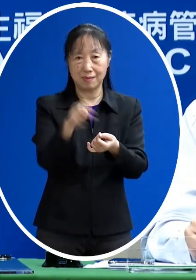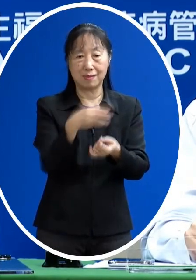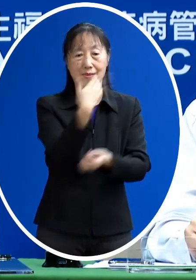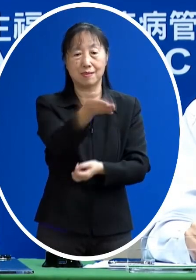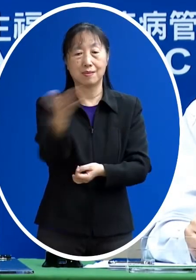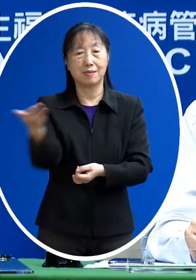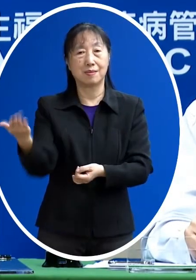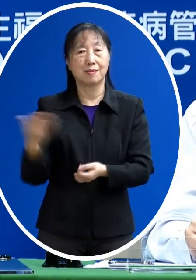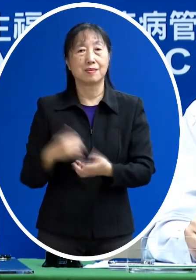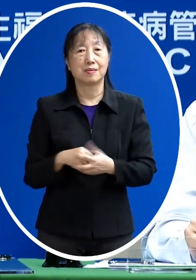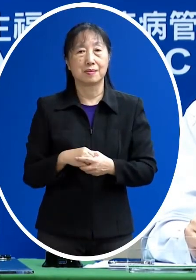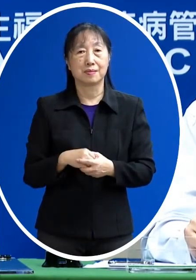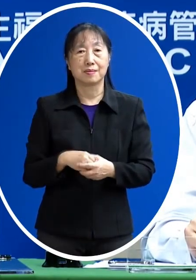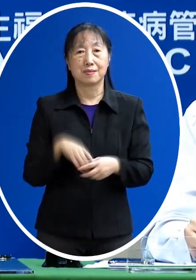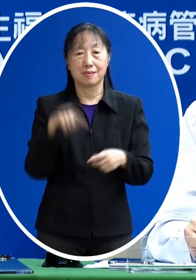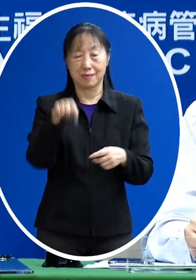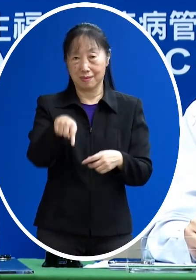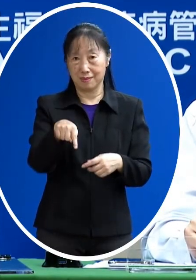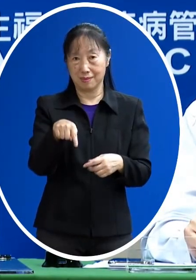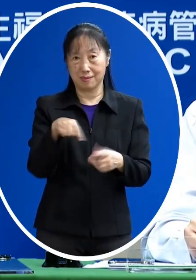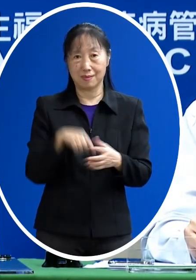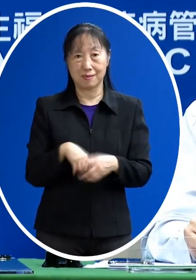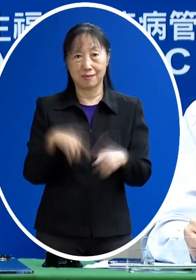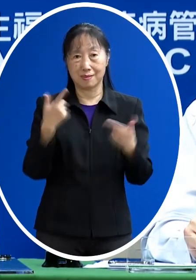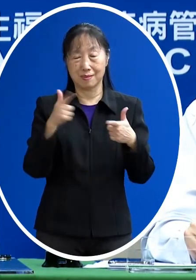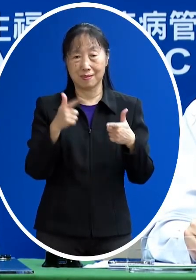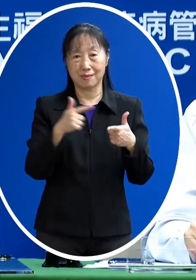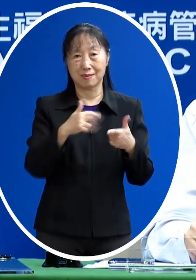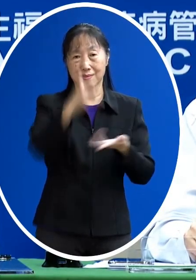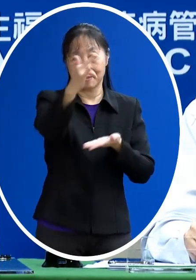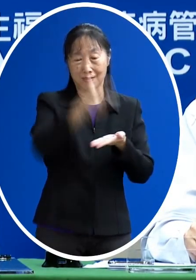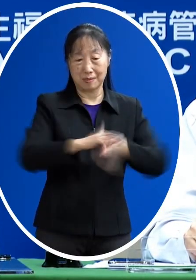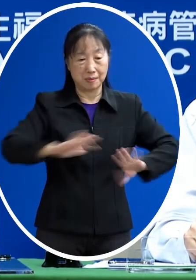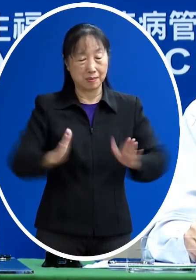往下發所以不是急到急發